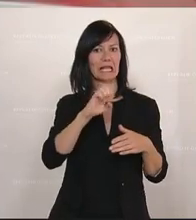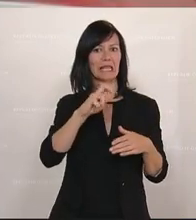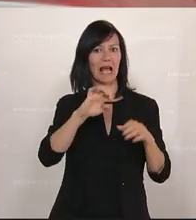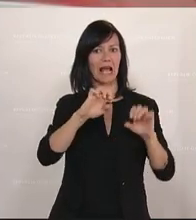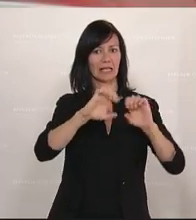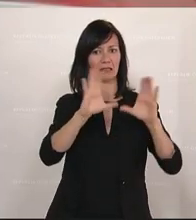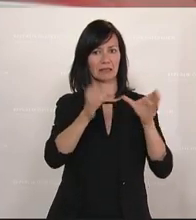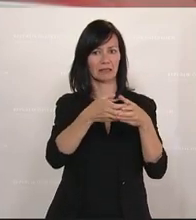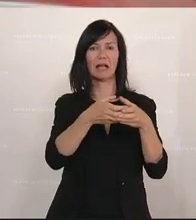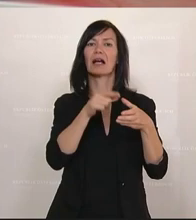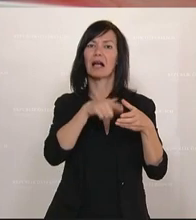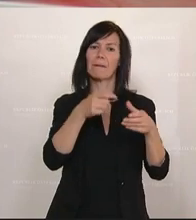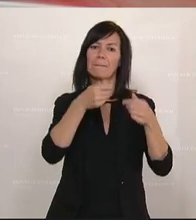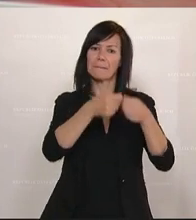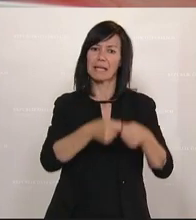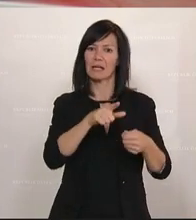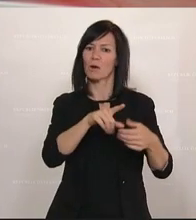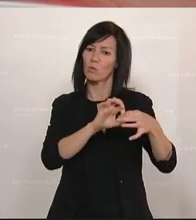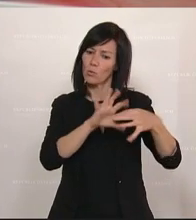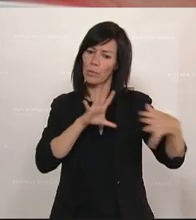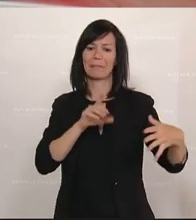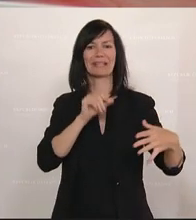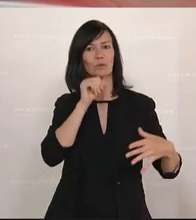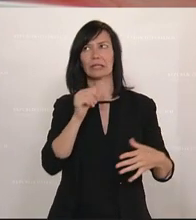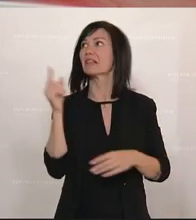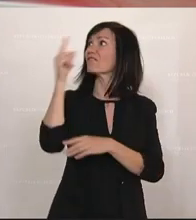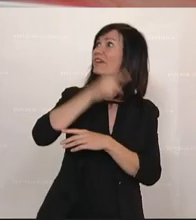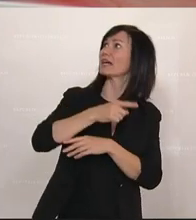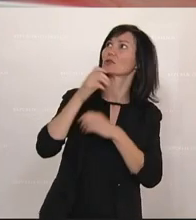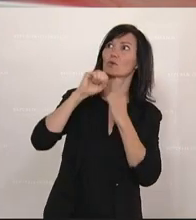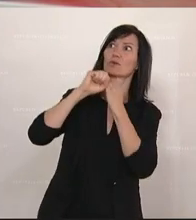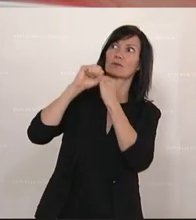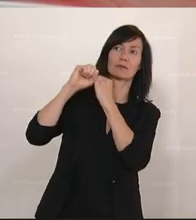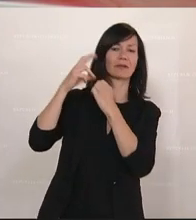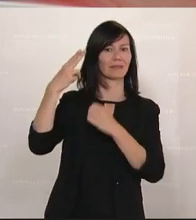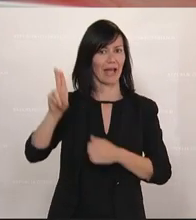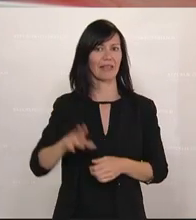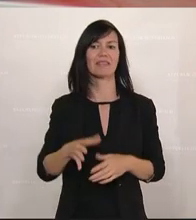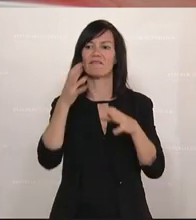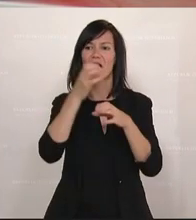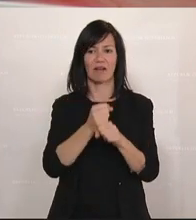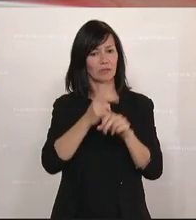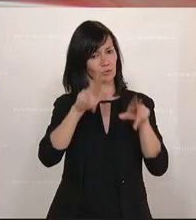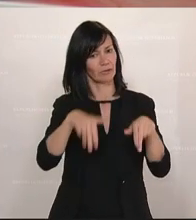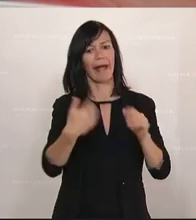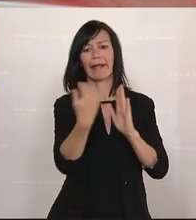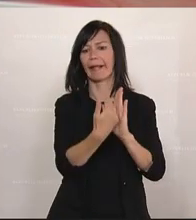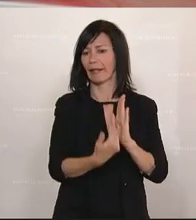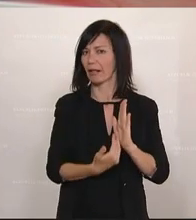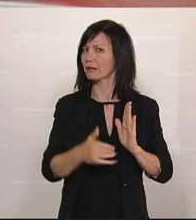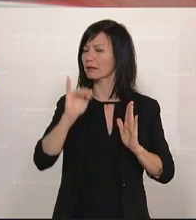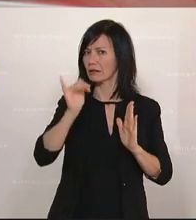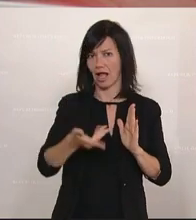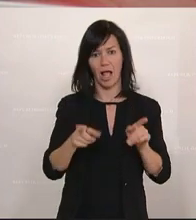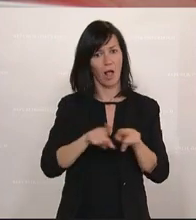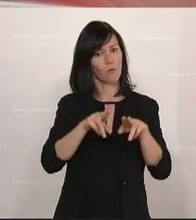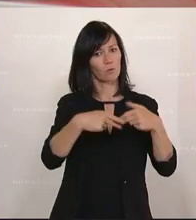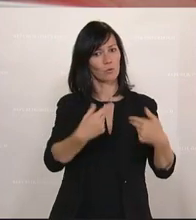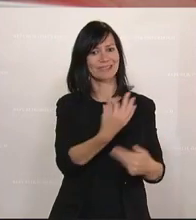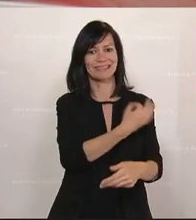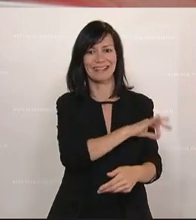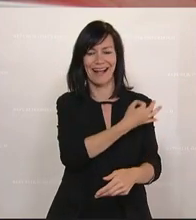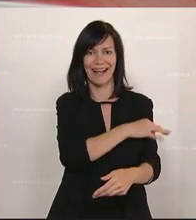Amtes unabhängig und an keine Weisungen gebunden. Das ist verfassungsrechtlich abgesichert. Auch die im Bundeskanzleramt